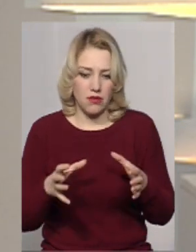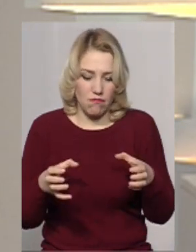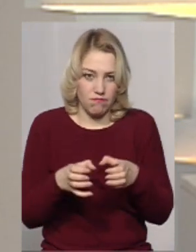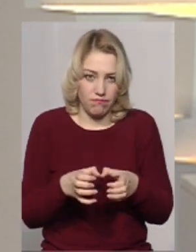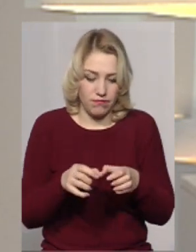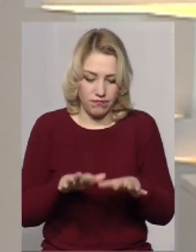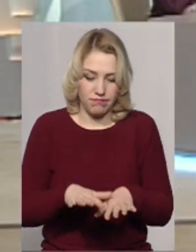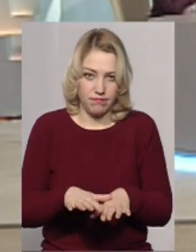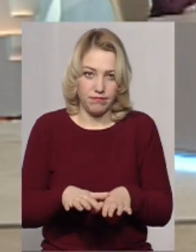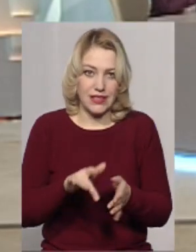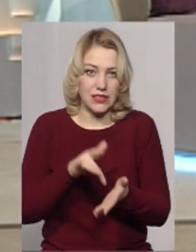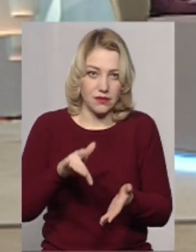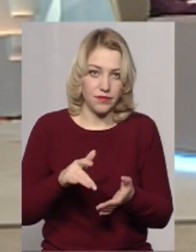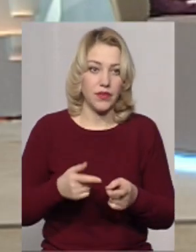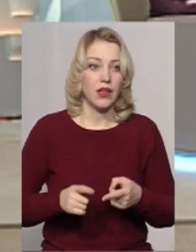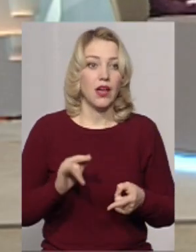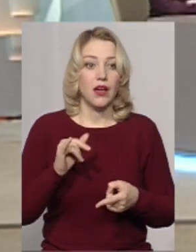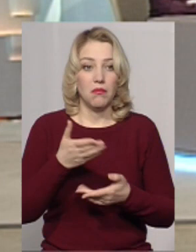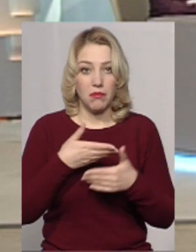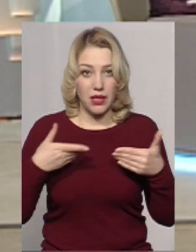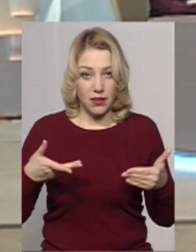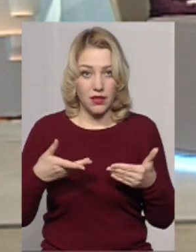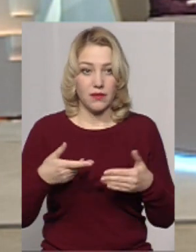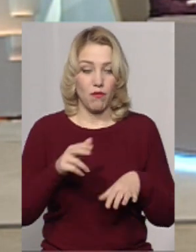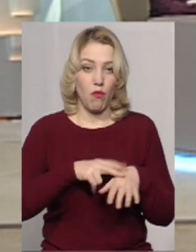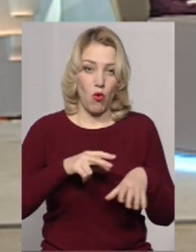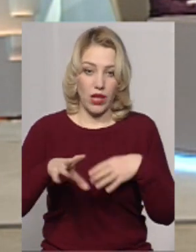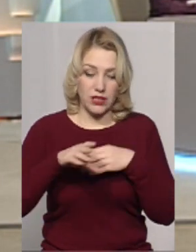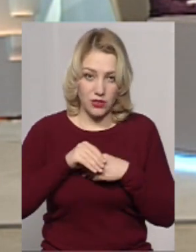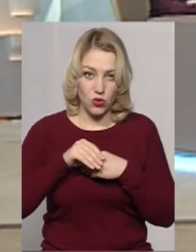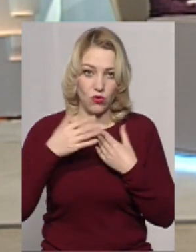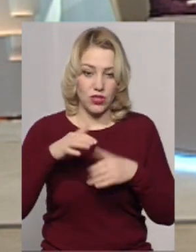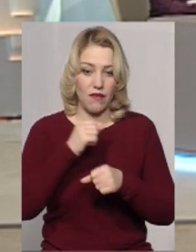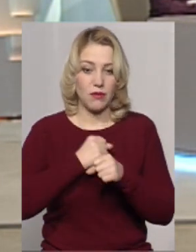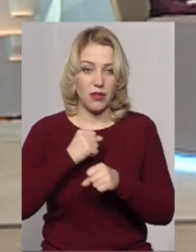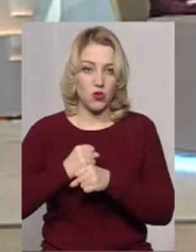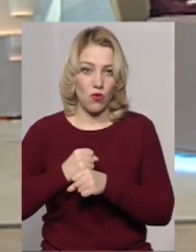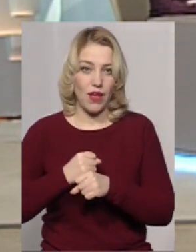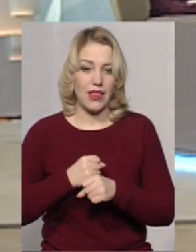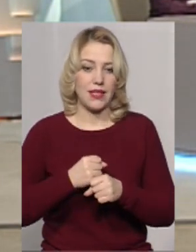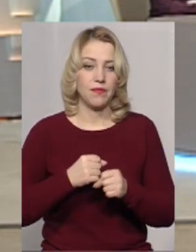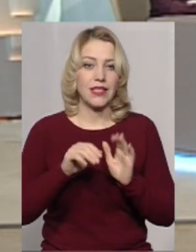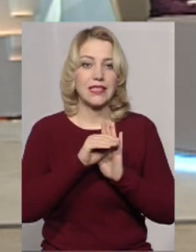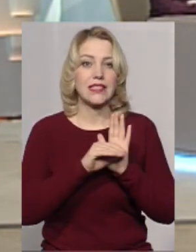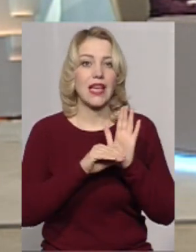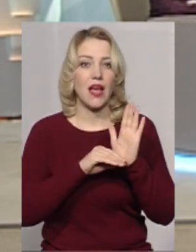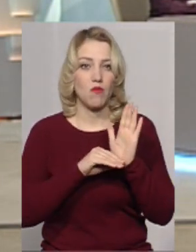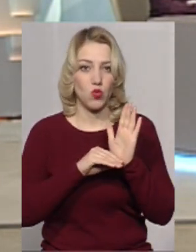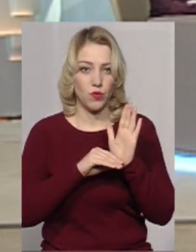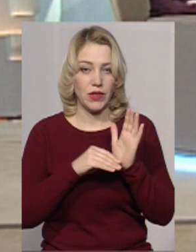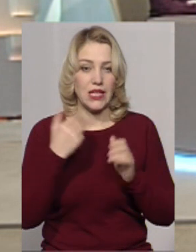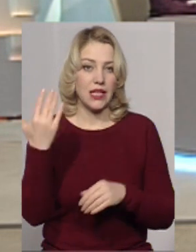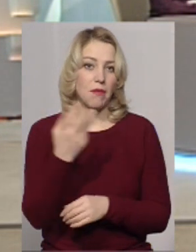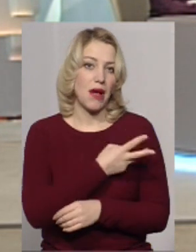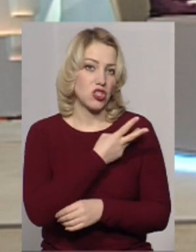концентрації цих камер? Ми з поліцією вже відпрацювали схему за їхнім